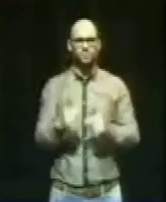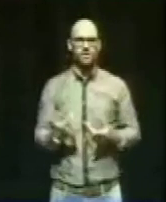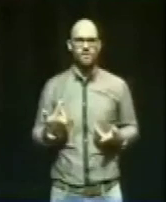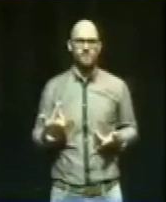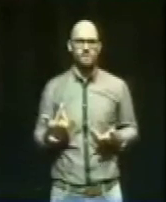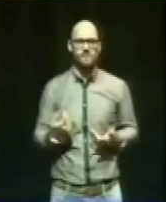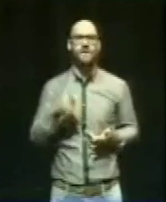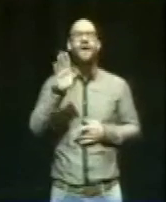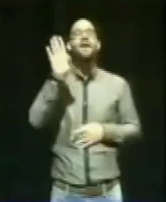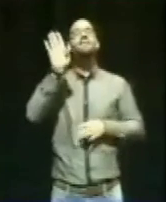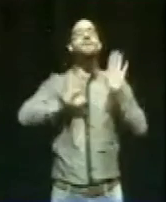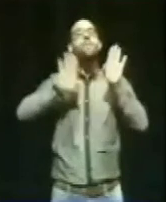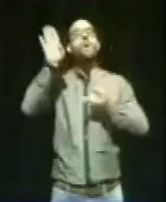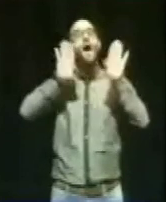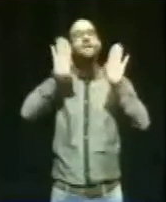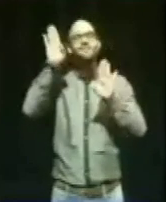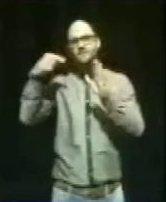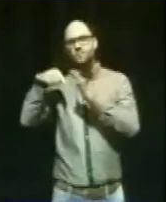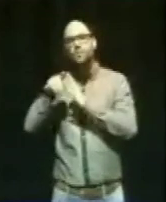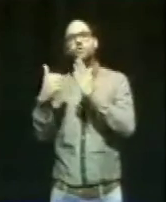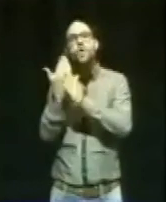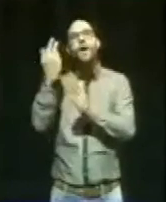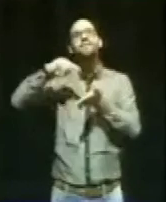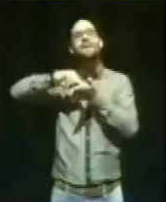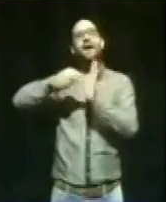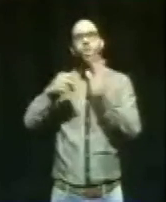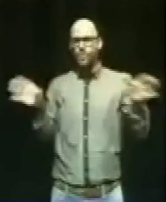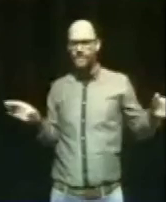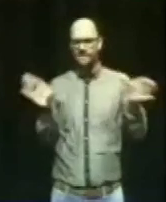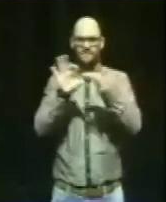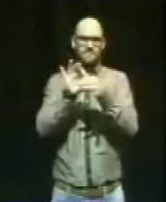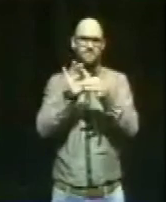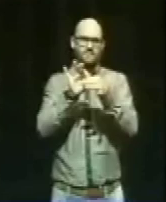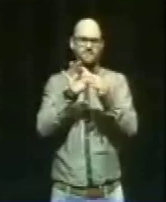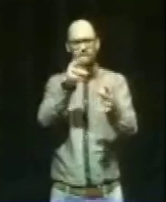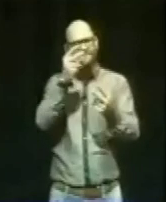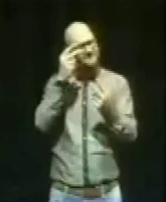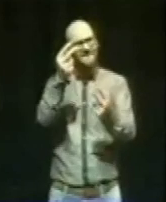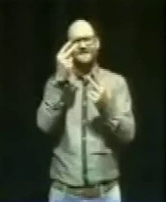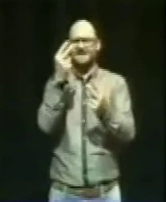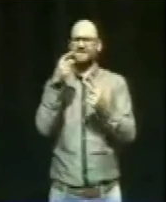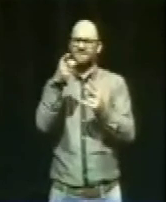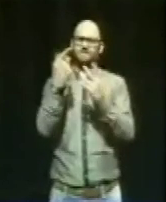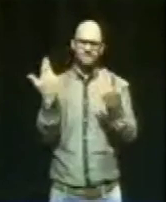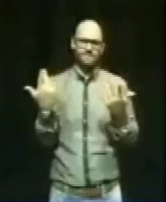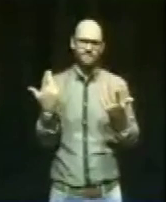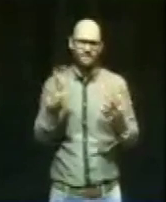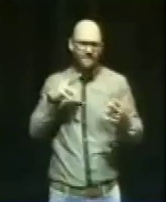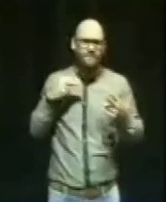mithilfe von neuen Technologien beleben wollen. Das sollten wir uns immer vor Augen halten.